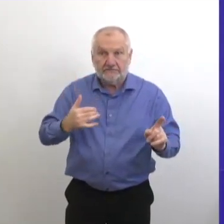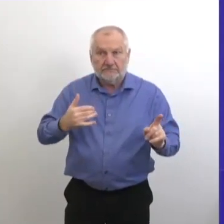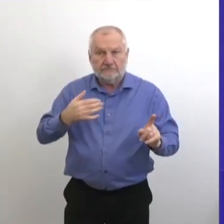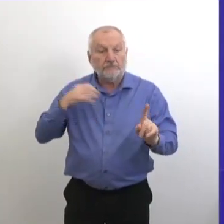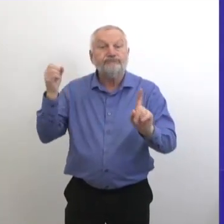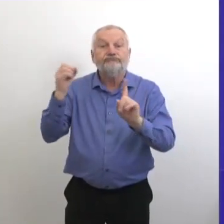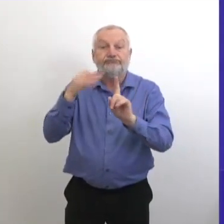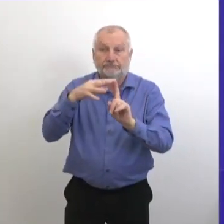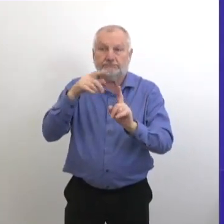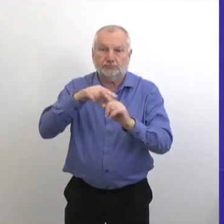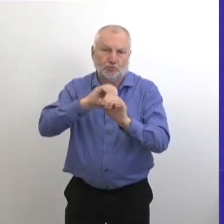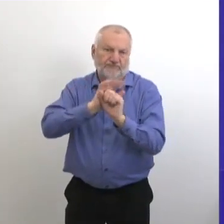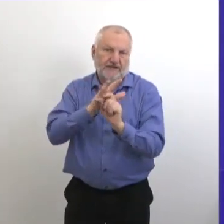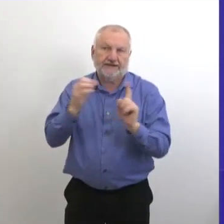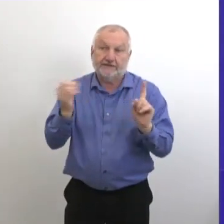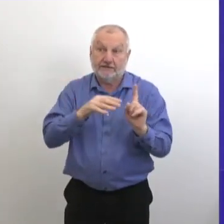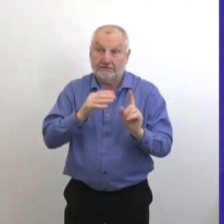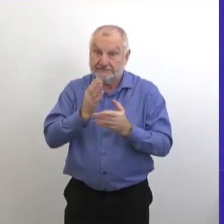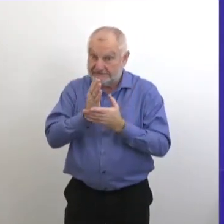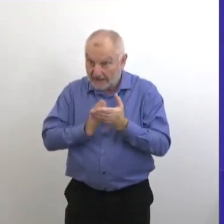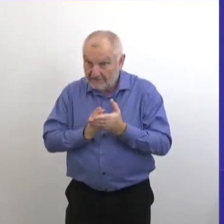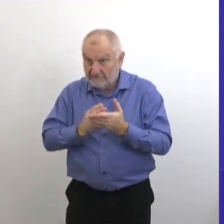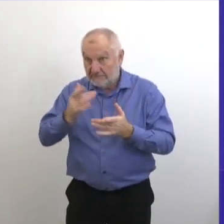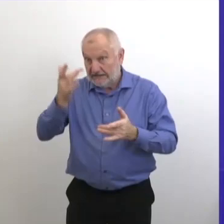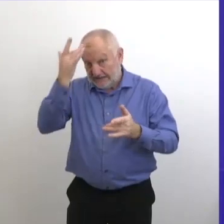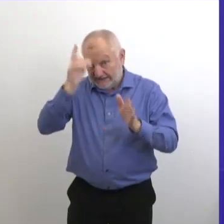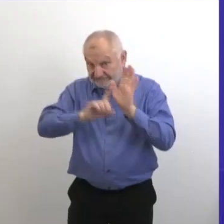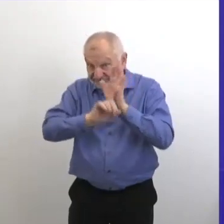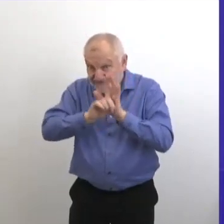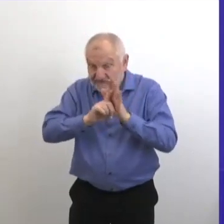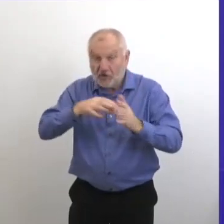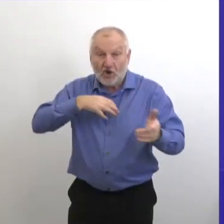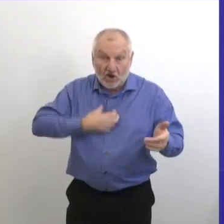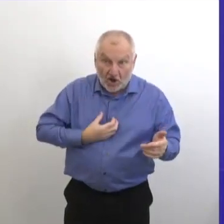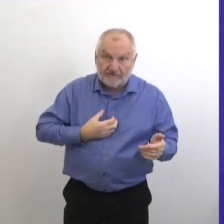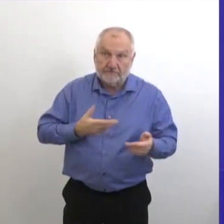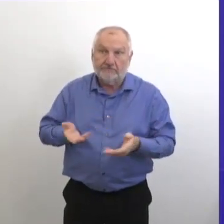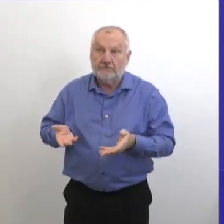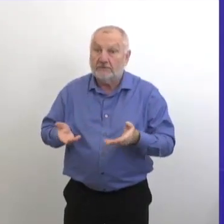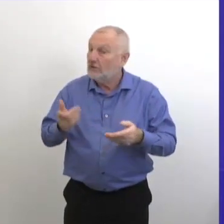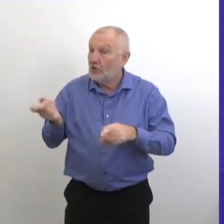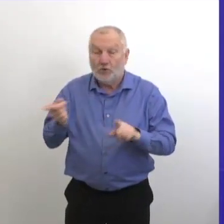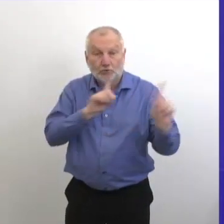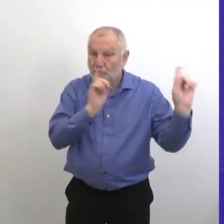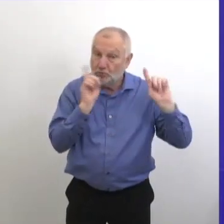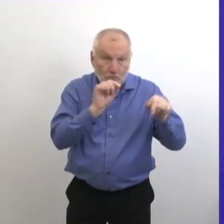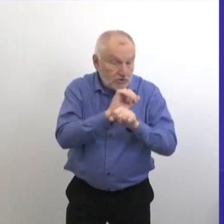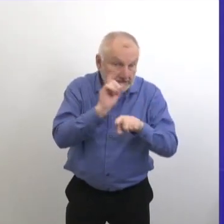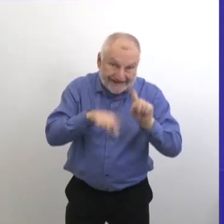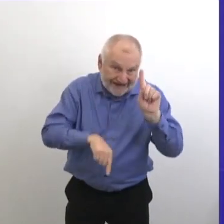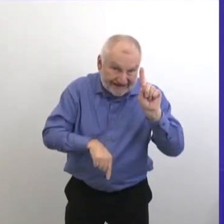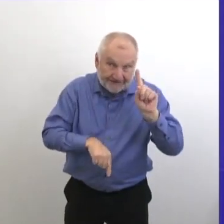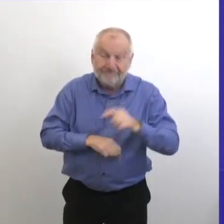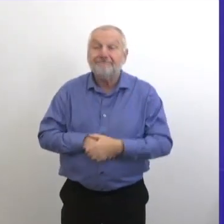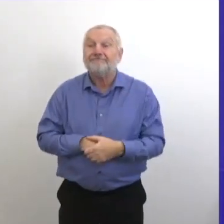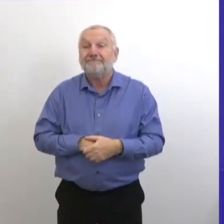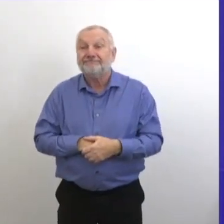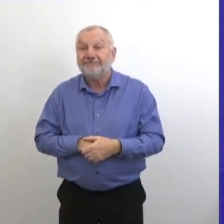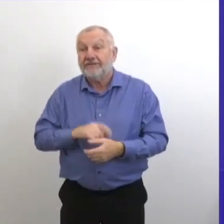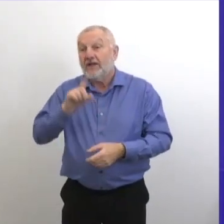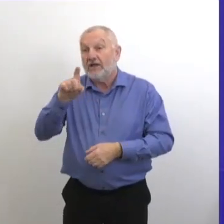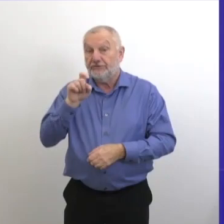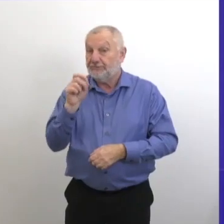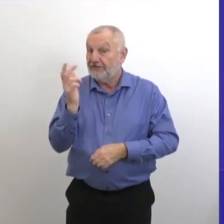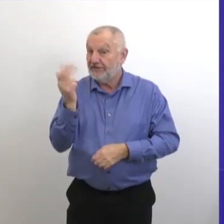et aussi de personnes qui ont des symptômes et qui ne peuvent donc pas travailler. Alors, juste pour donner un peu de perspective là-dessus. Alors, 113 000